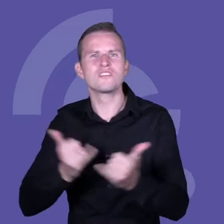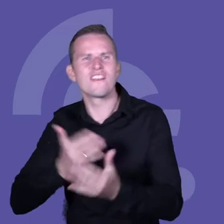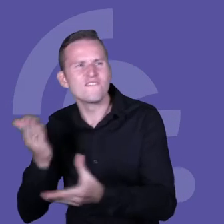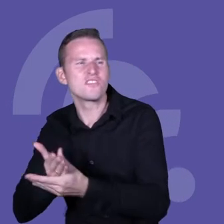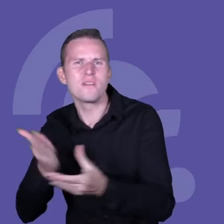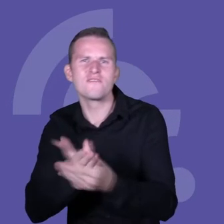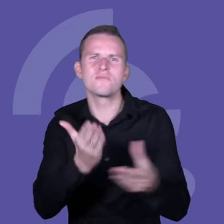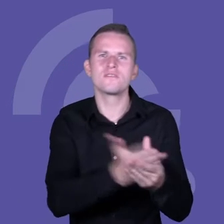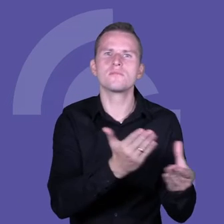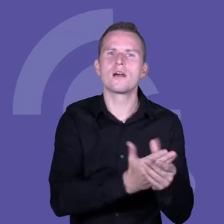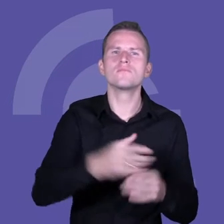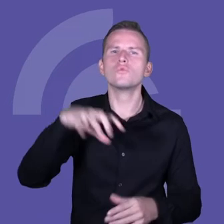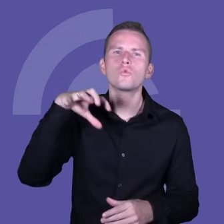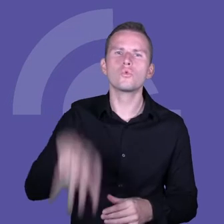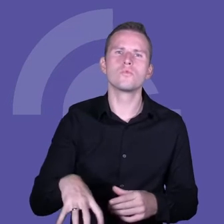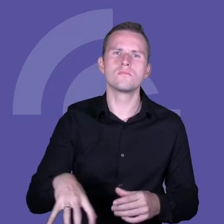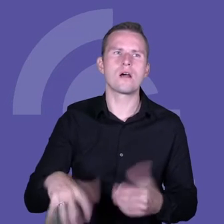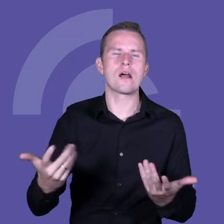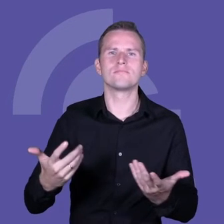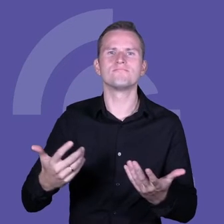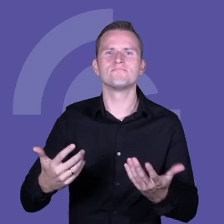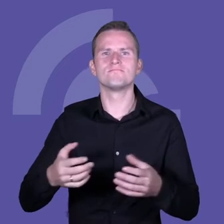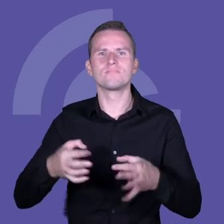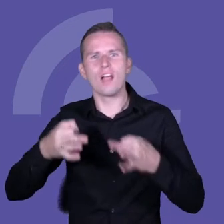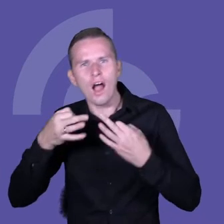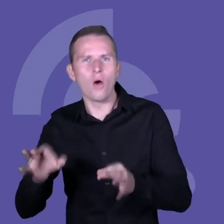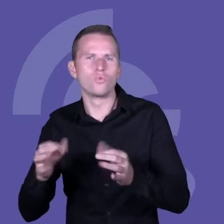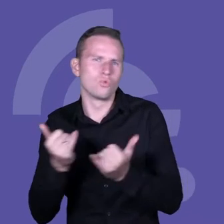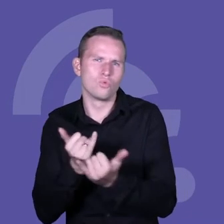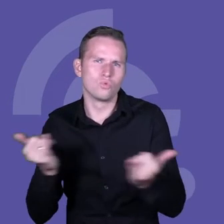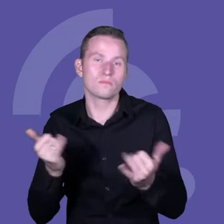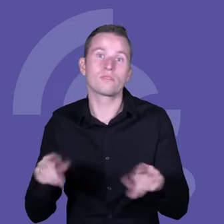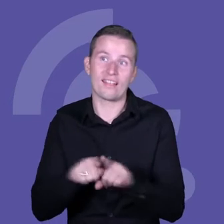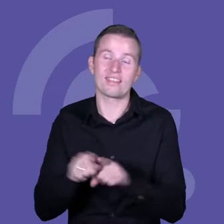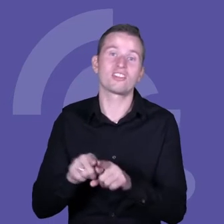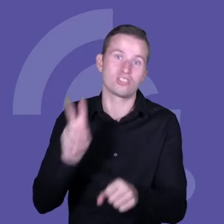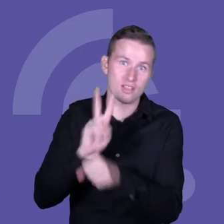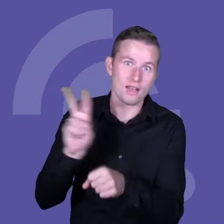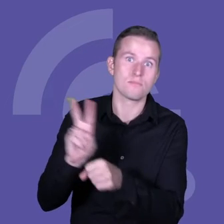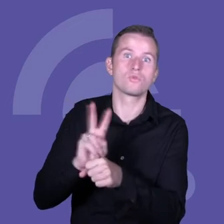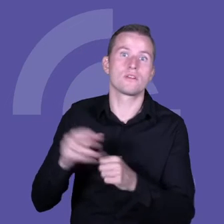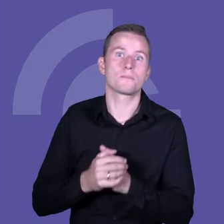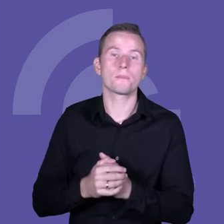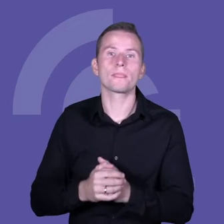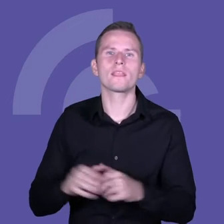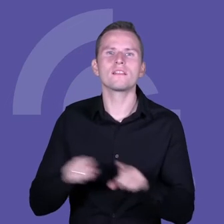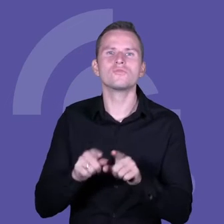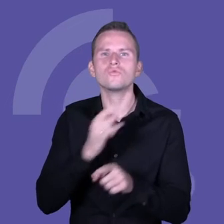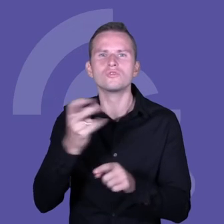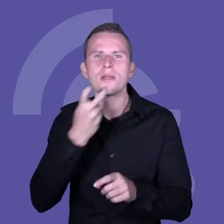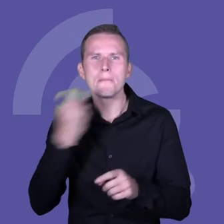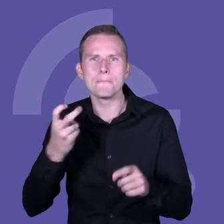motoryzację, ale nie tylko, japońskiego również, producenci baterii litowych i różnych